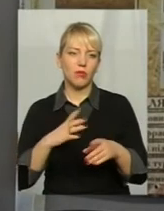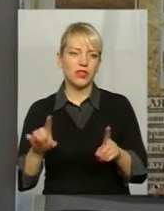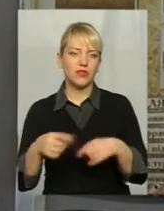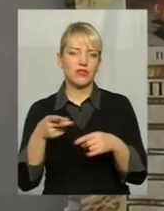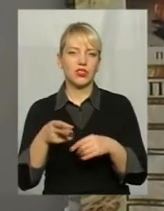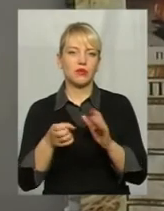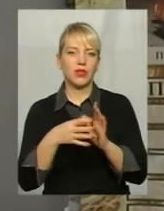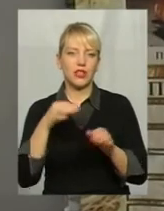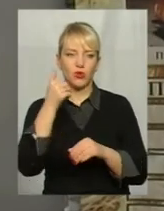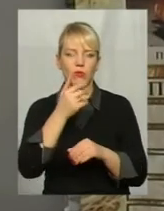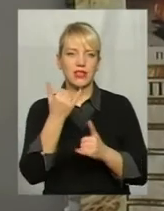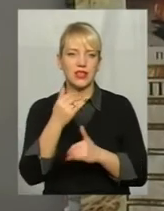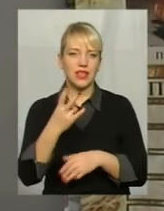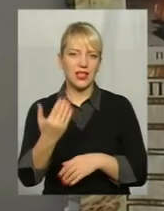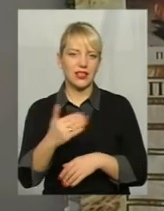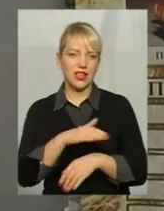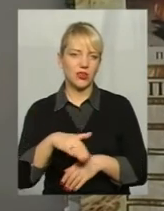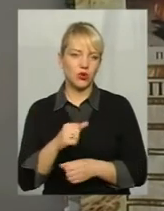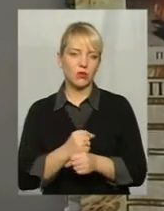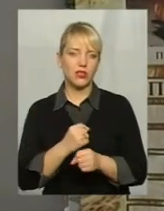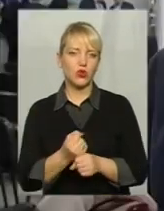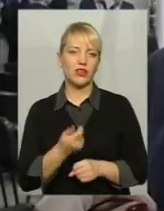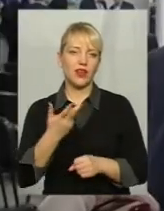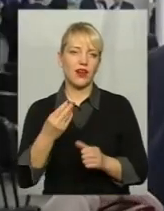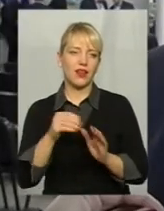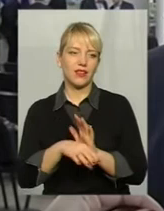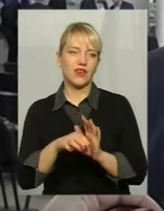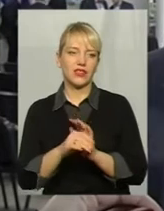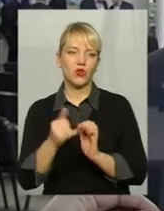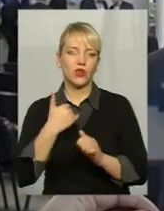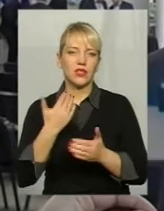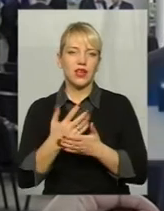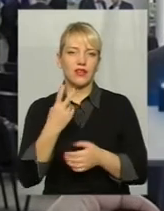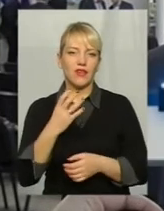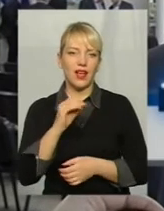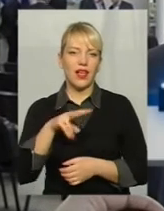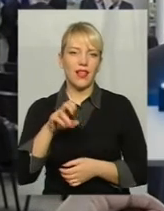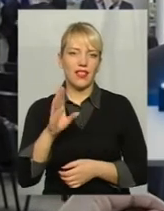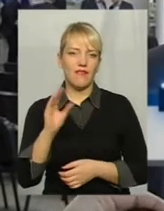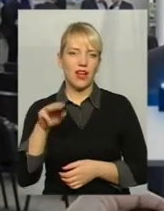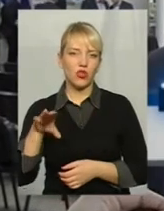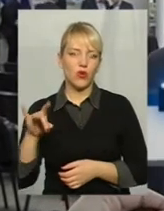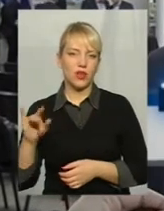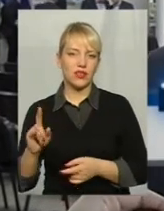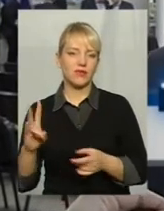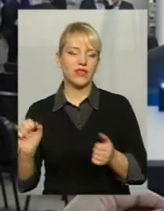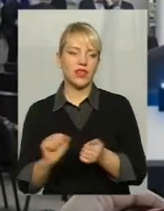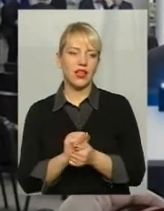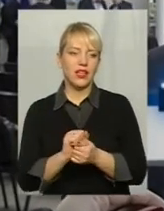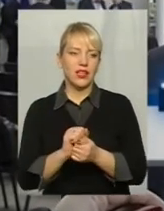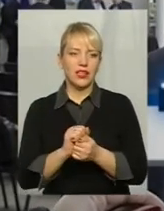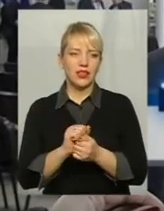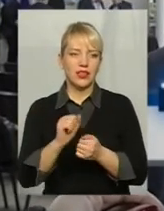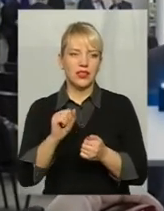році, зараз на її території працює кілька інвесторів У нас два елеватори є на території Війтовець, є на